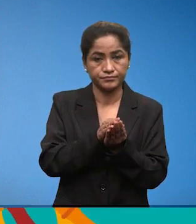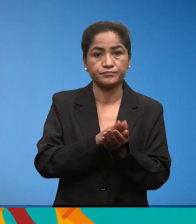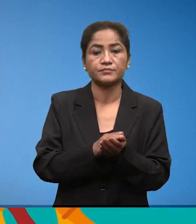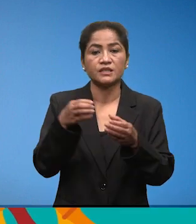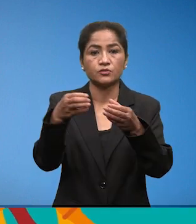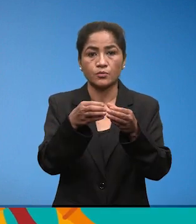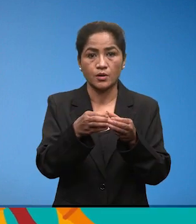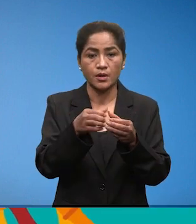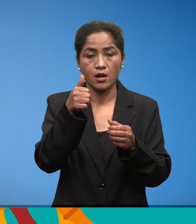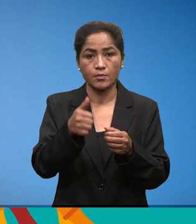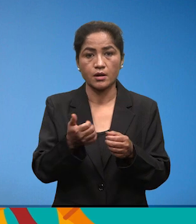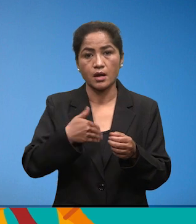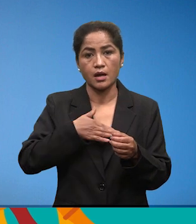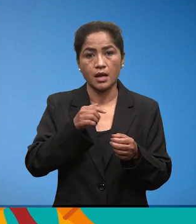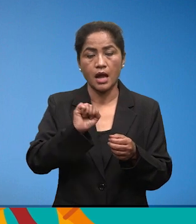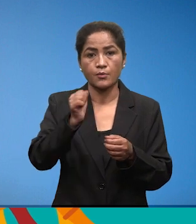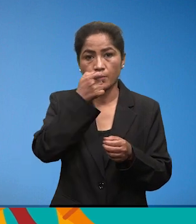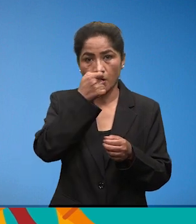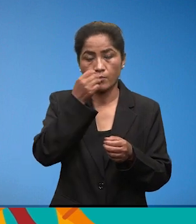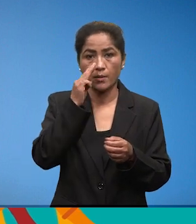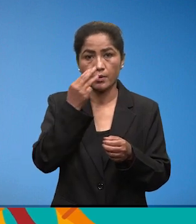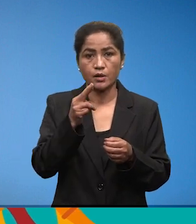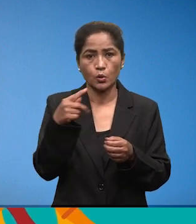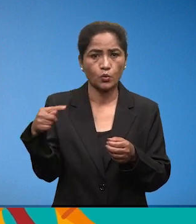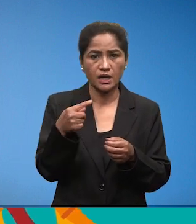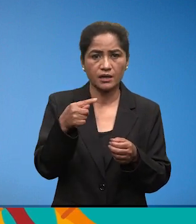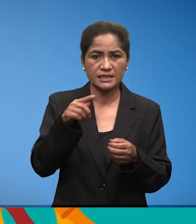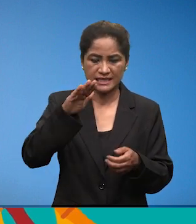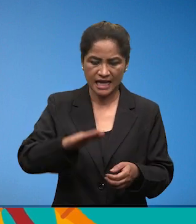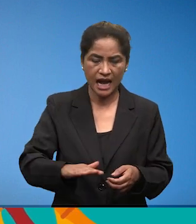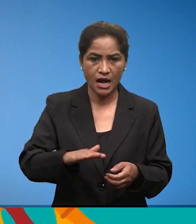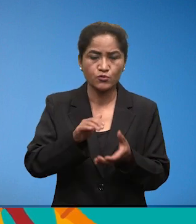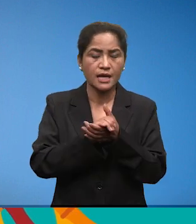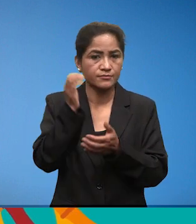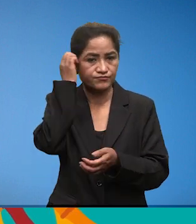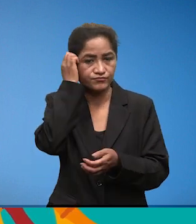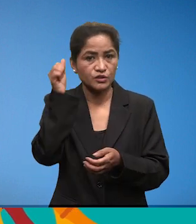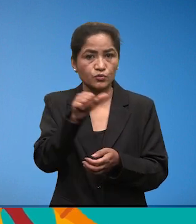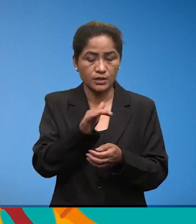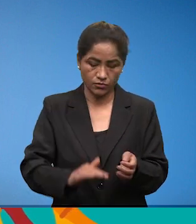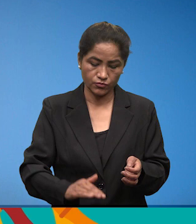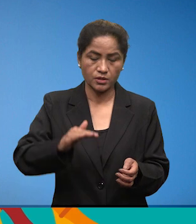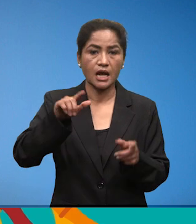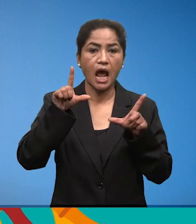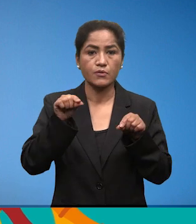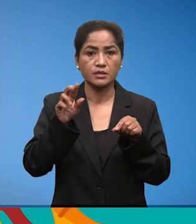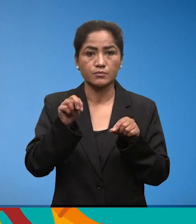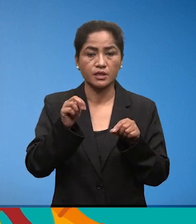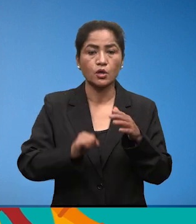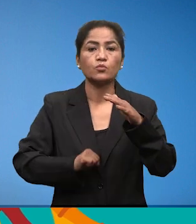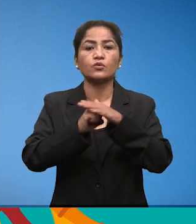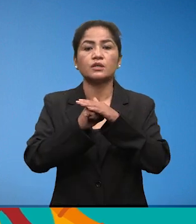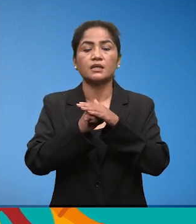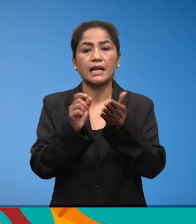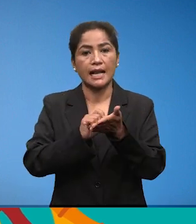समोहामा अबहामे आपनो गाउमा भायको कुने एक सानो साथी समझे रा उसलाई घुरकना आवसे परने मुख्ये